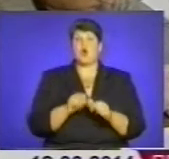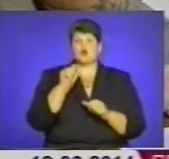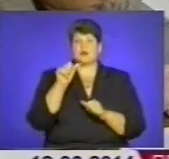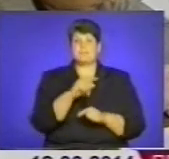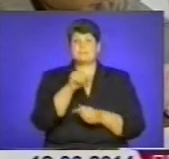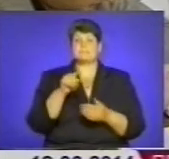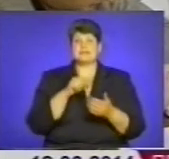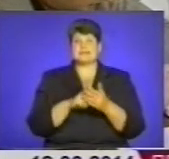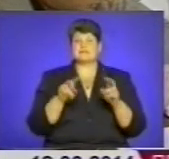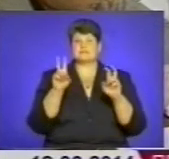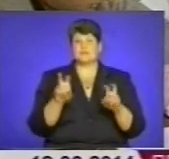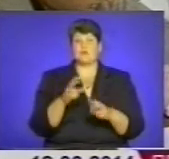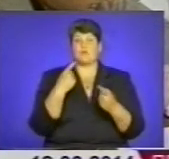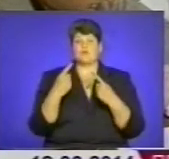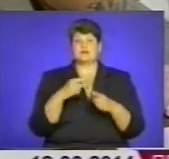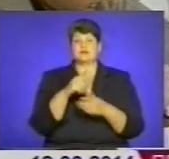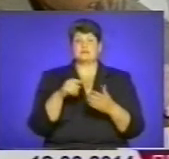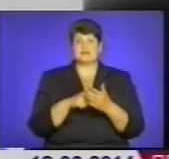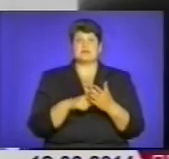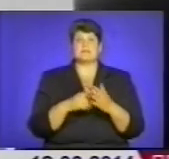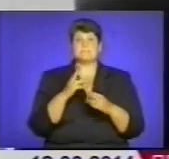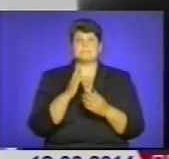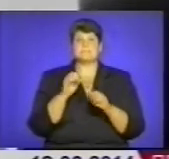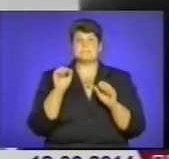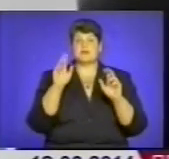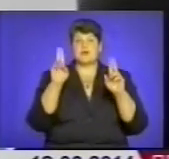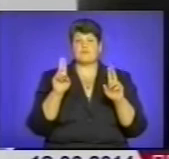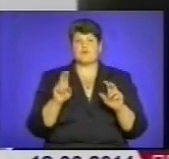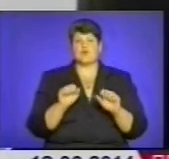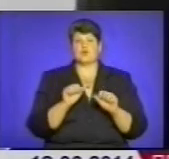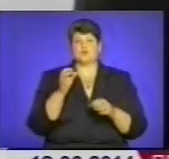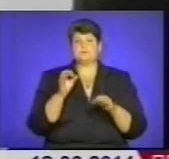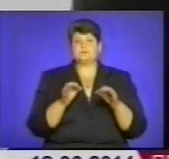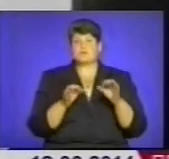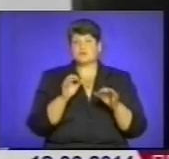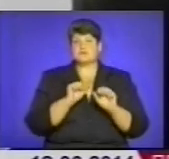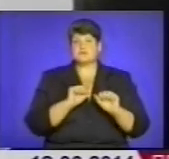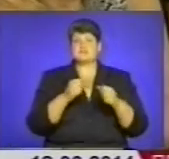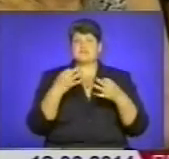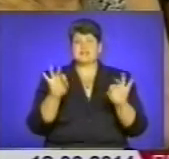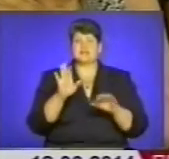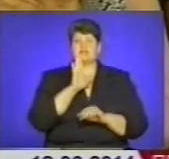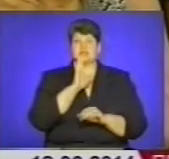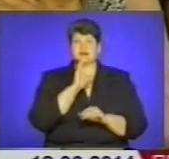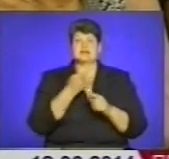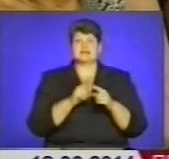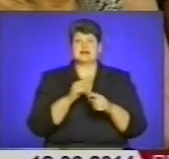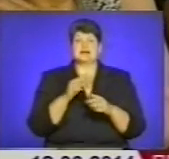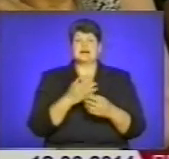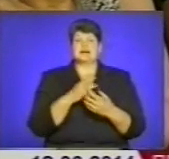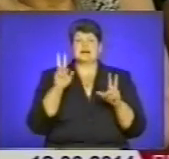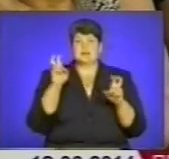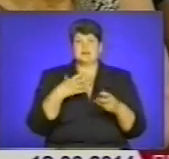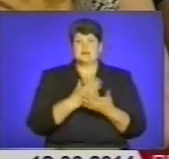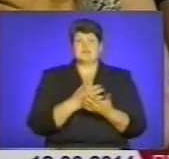засіданні обговорили надання правового супроводу засудженим та звільненим жінкам. Ця тема є актуальною, оскільки до середини липня триває в